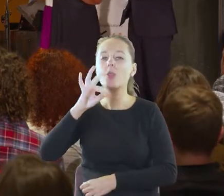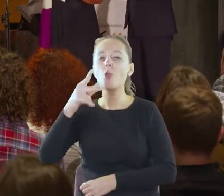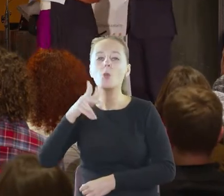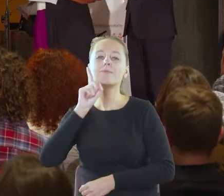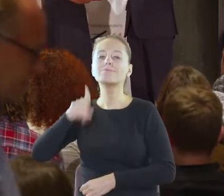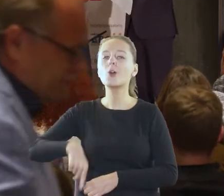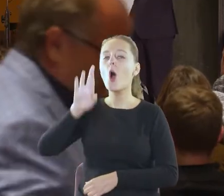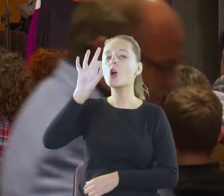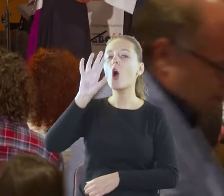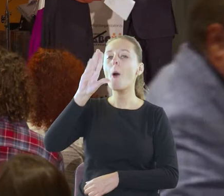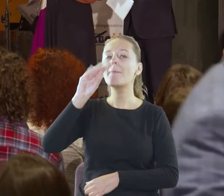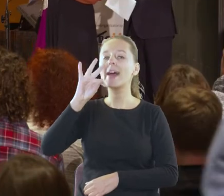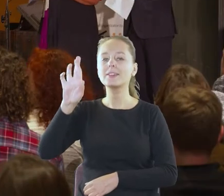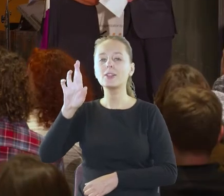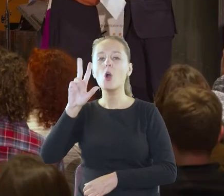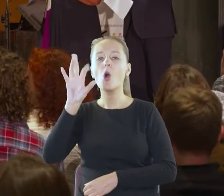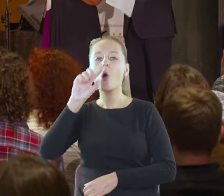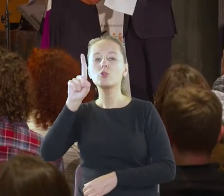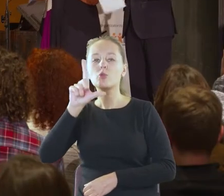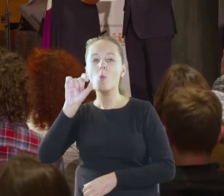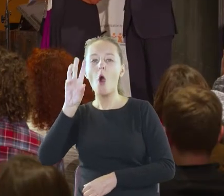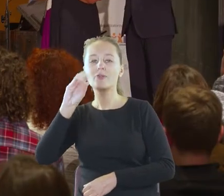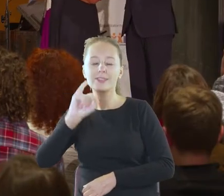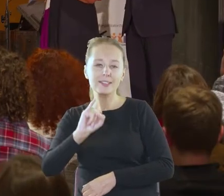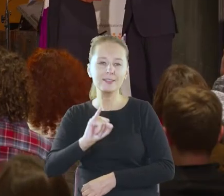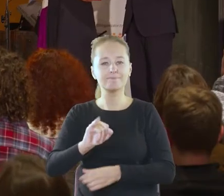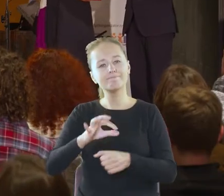Kozłowskiego, kierownika działu bibliotek.